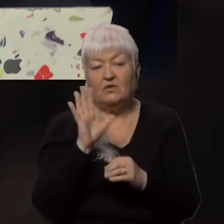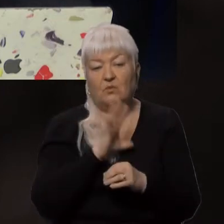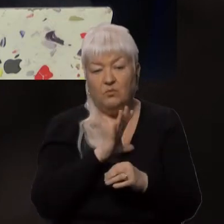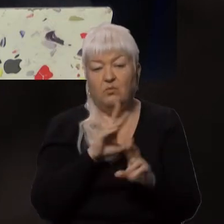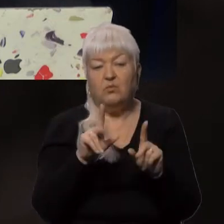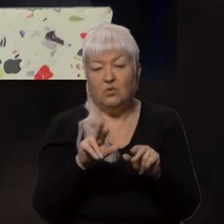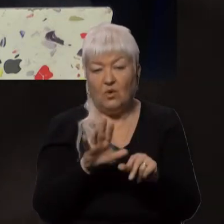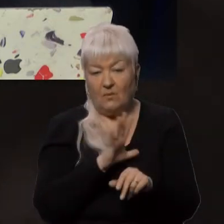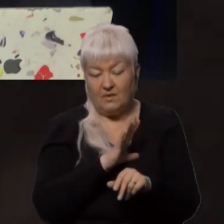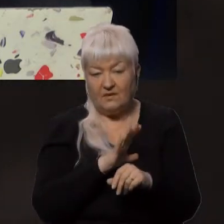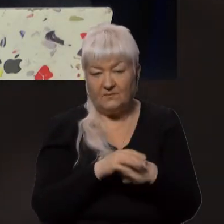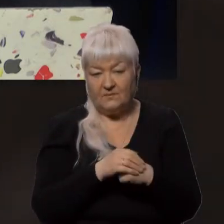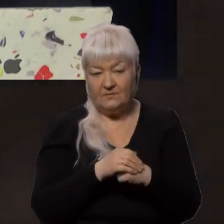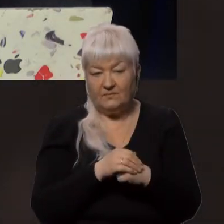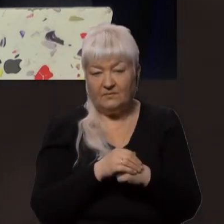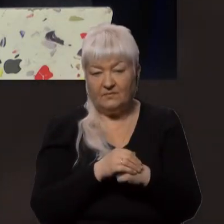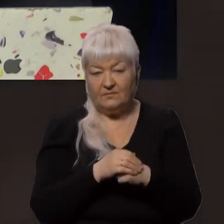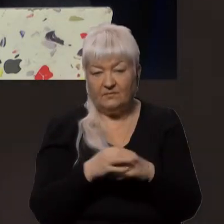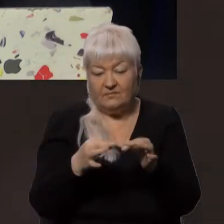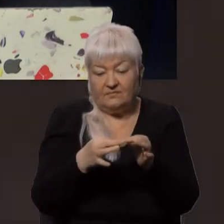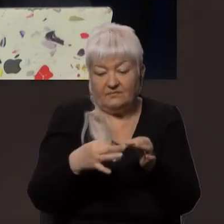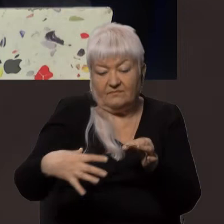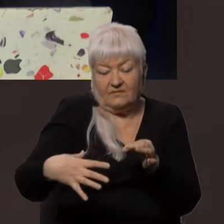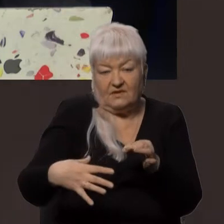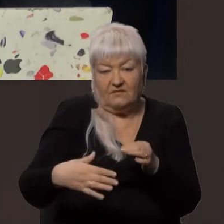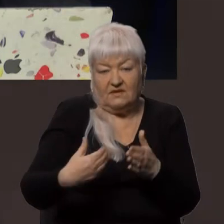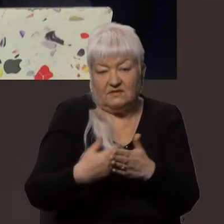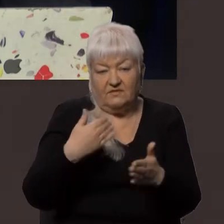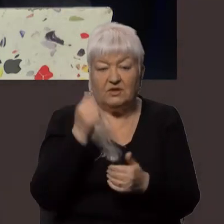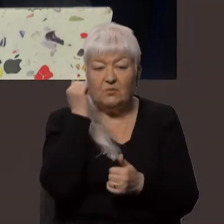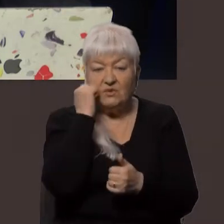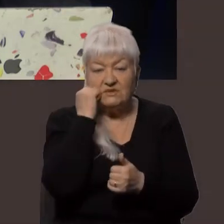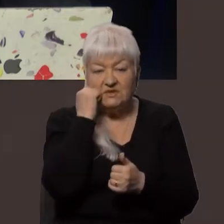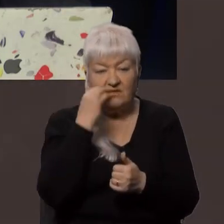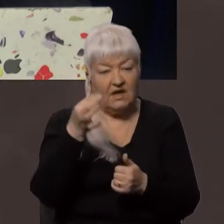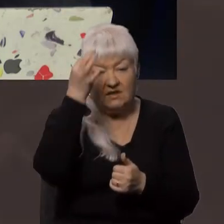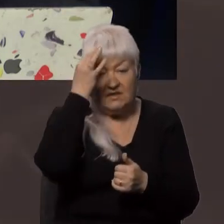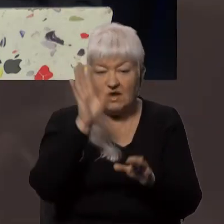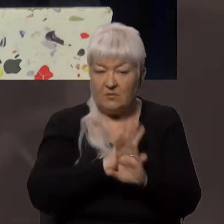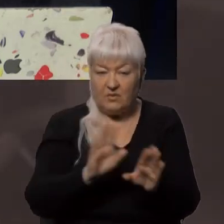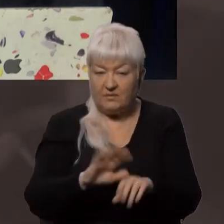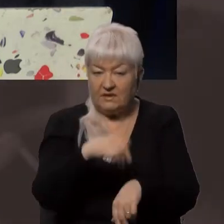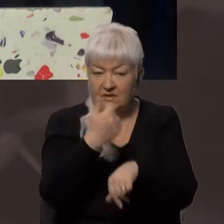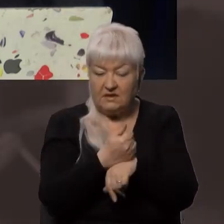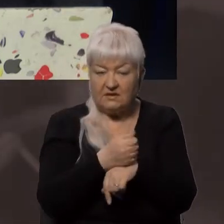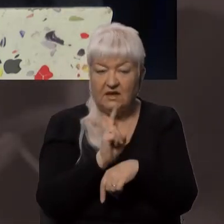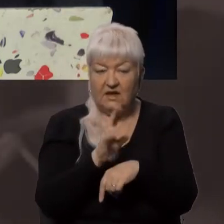відірватись від Москви, тобто не поминати патріарха Кирила.